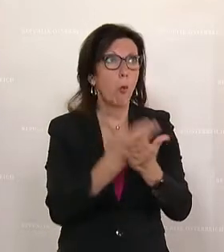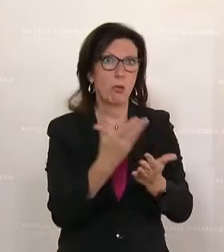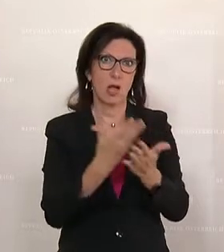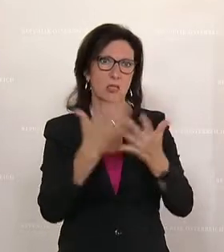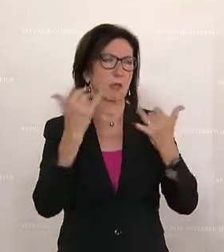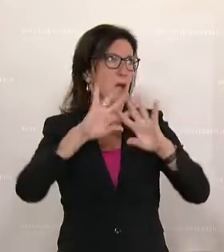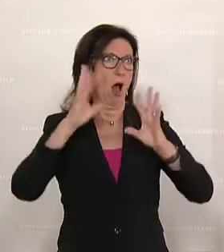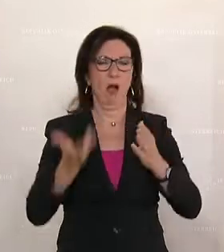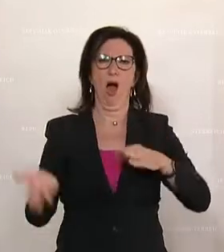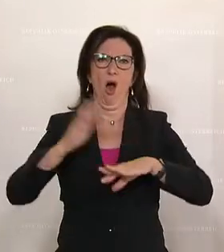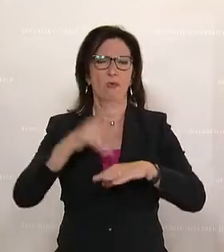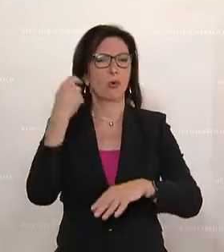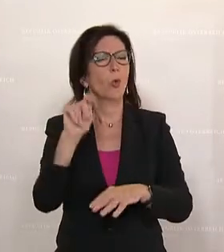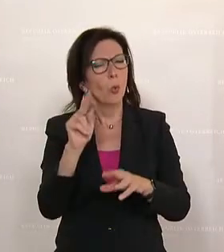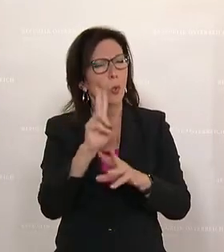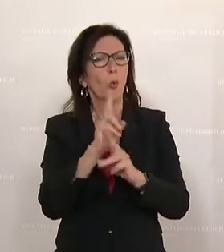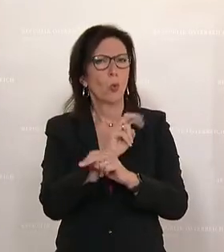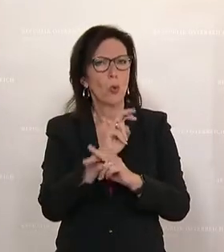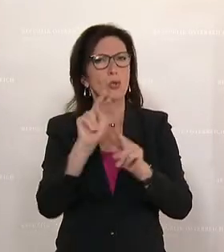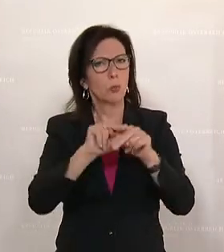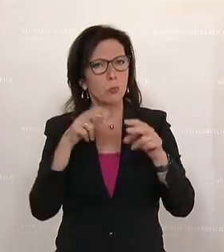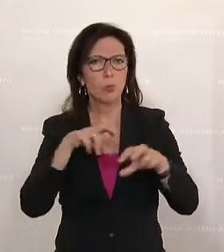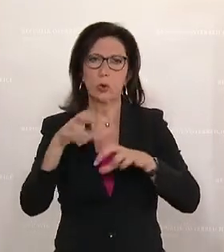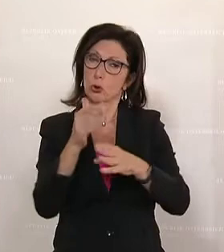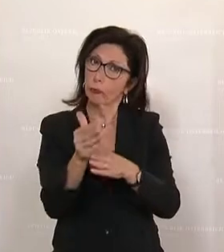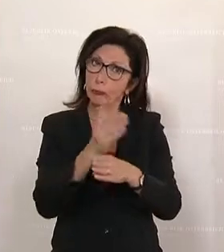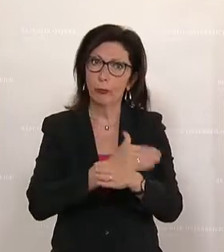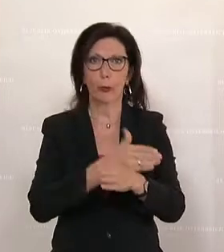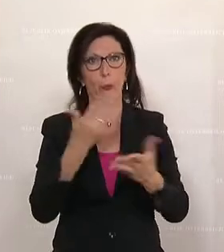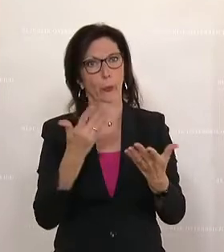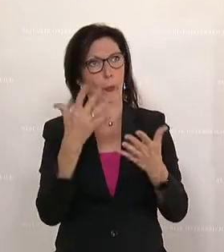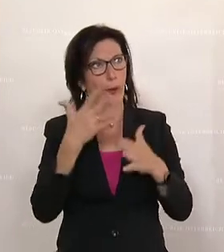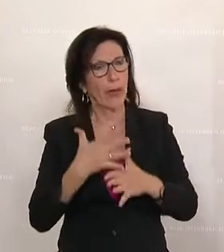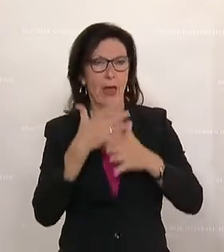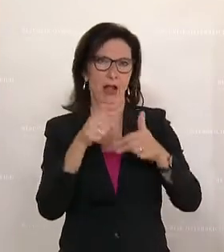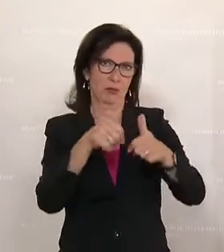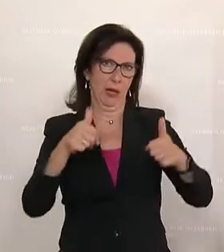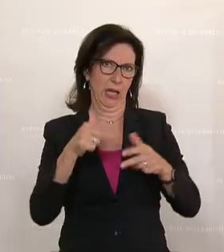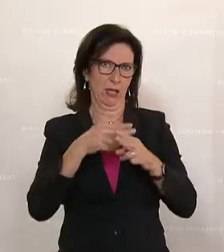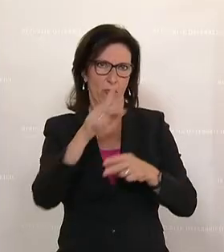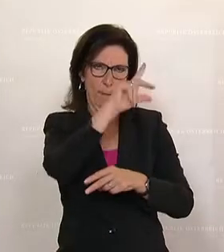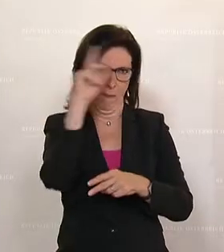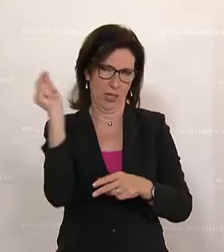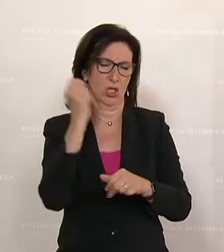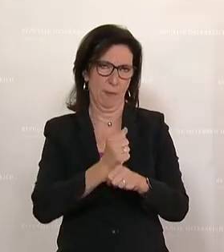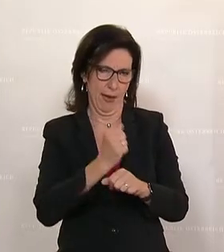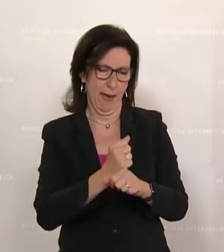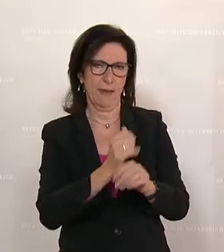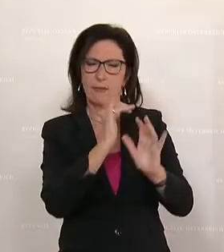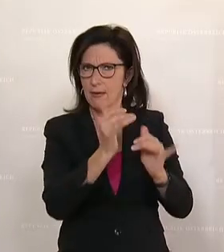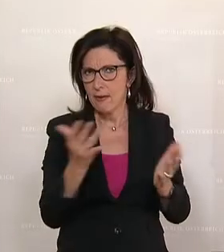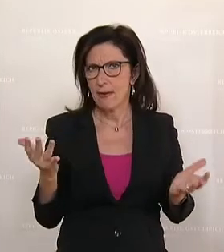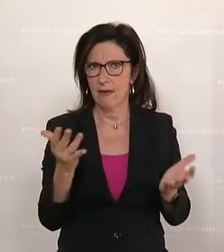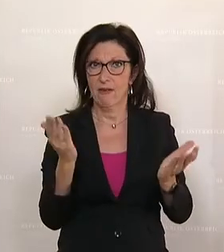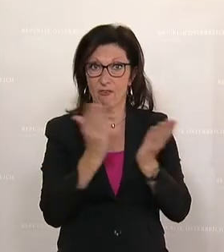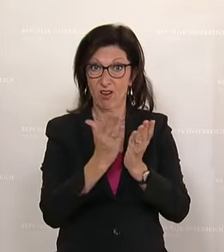Die österreichische Bundesregierung hat sich ja sehr früh und sehr schnell zu umfangreichen Hilfspaketen für die Menschen entschieden. Wenn man den